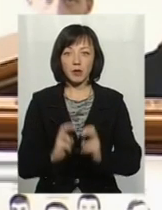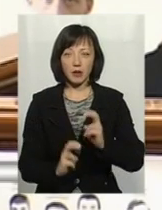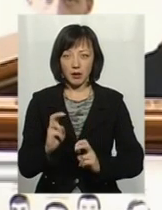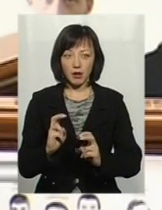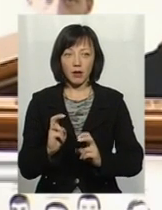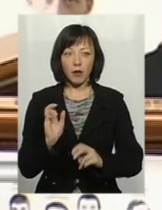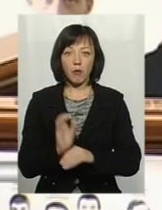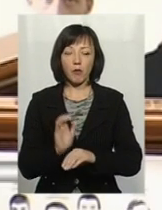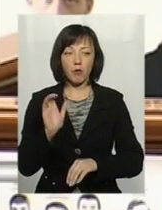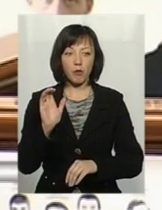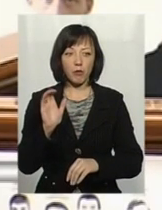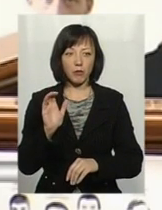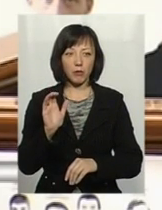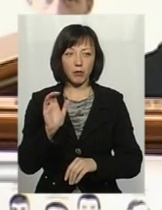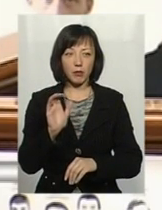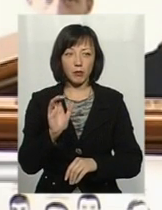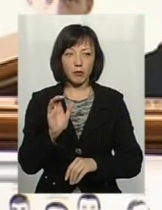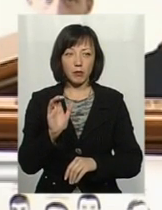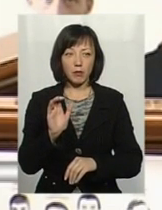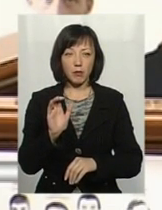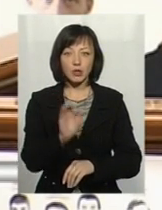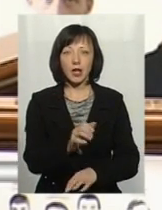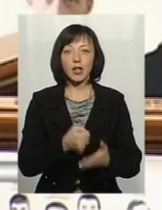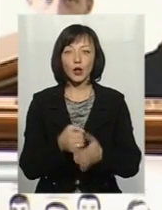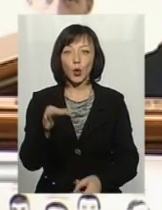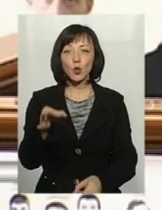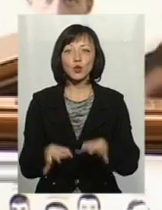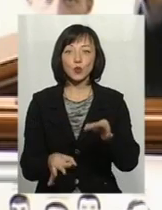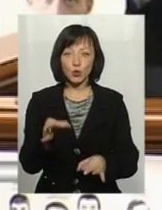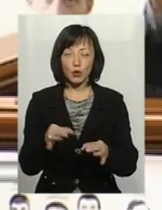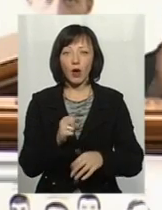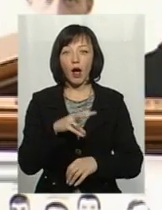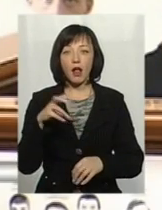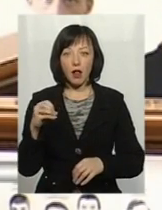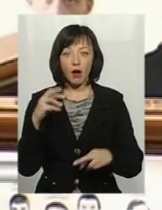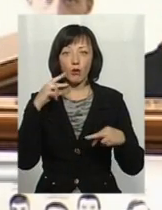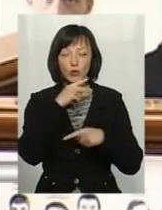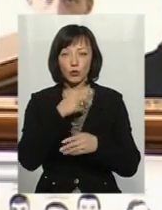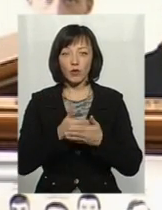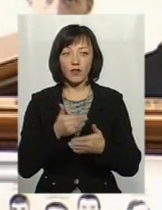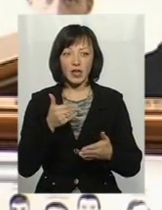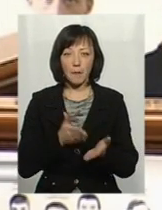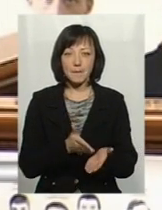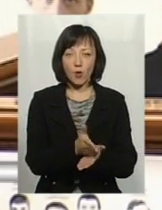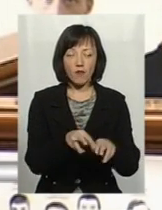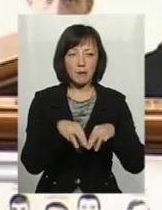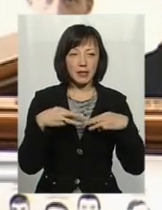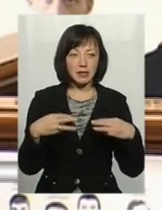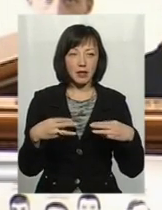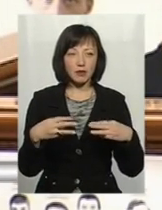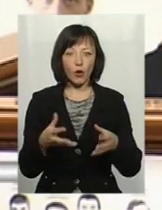Послали. Ну, зрозуміло, коли до суду. Але отруюють. Від профільного міністерства